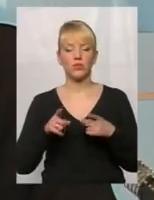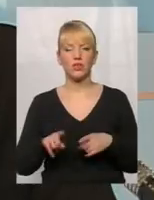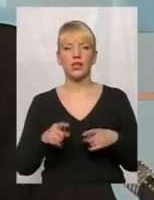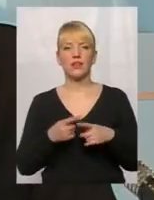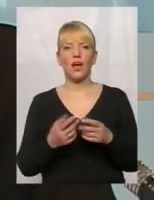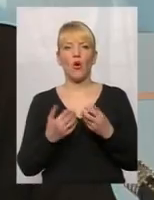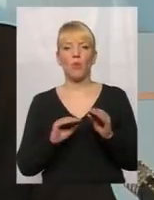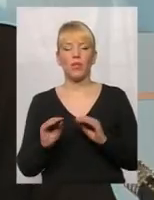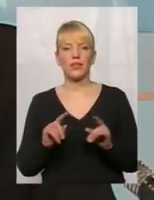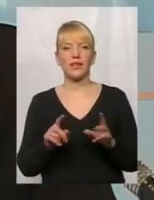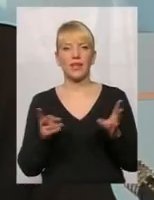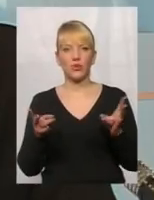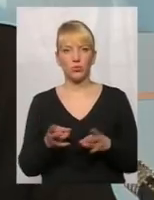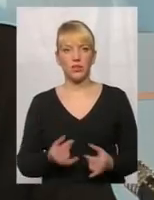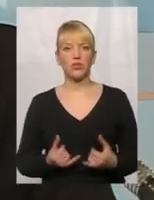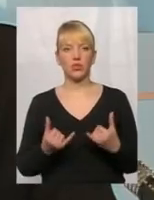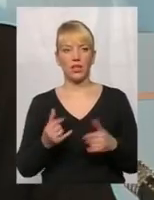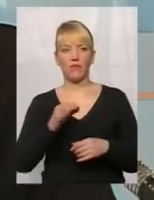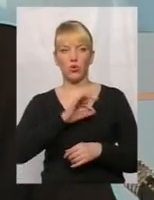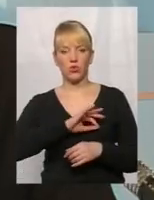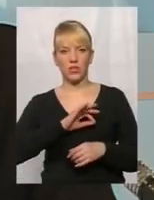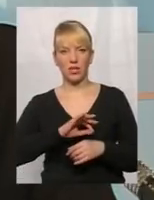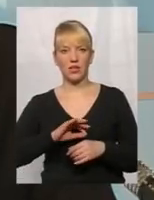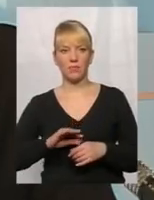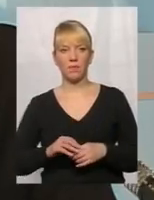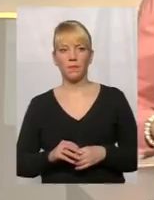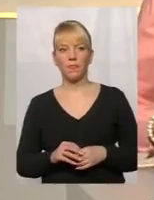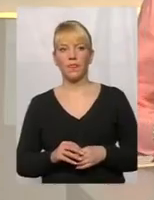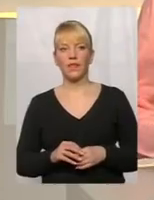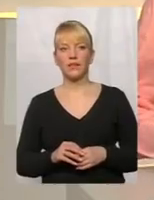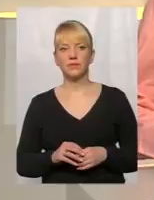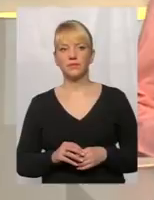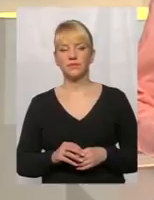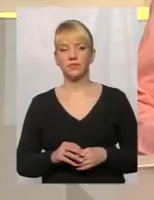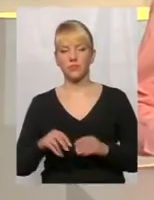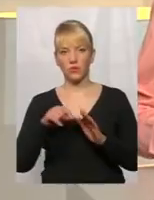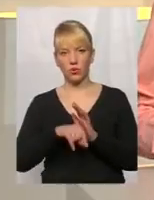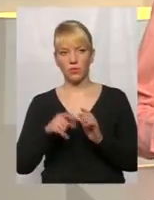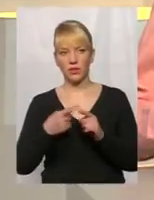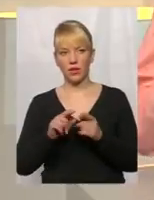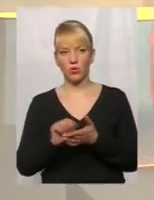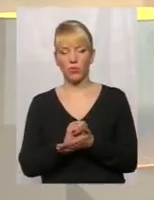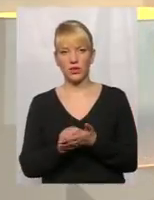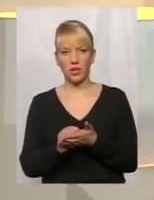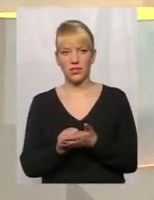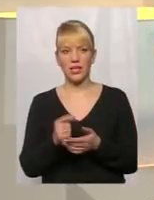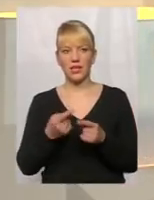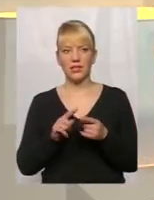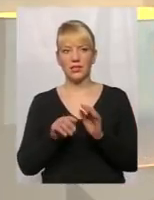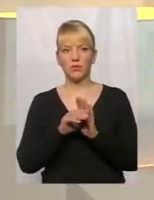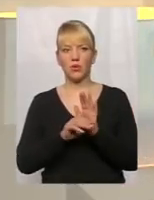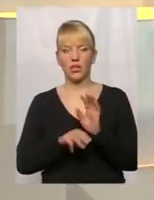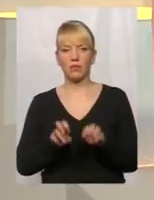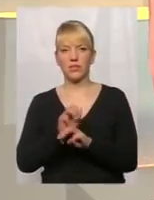необхідне для використання обладнання використовувати. Тобто, та документація, ті програмні